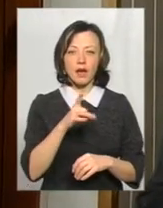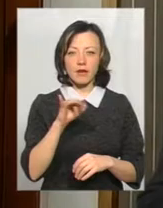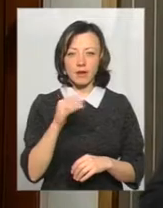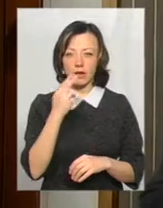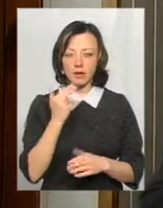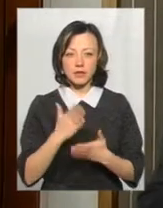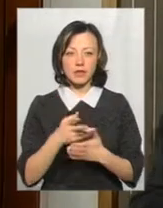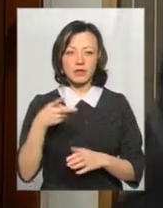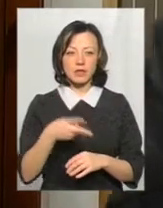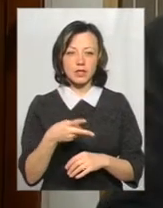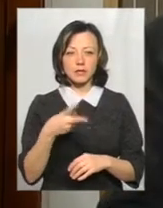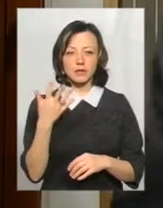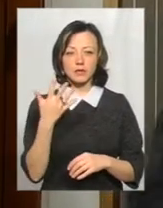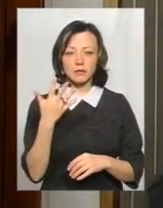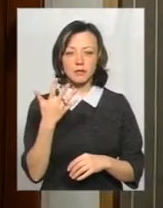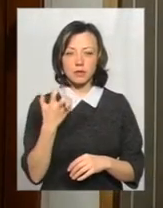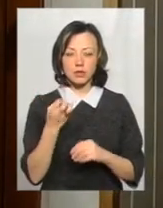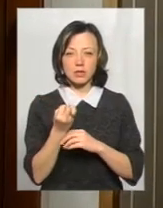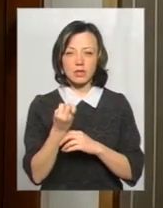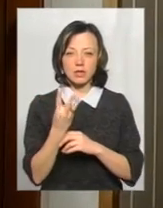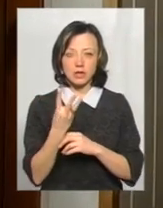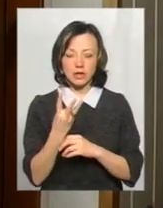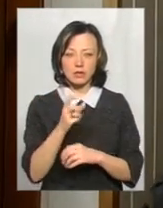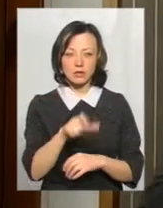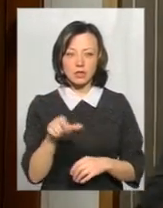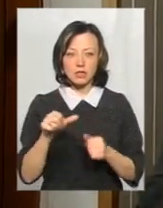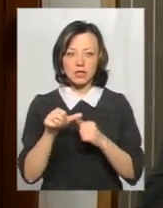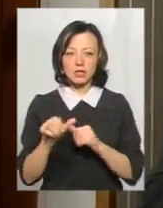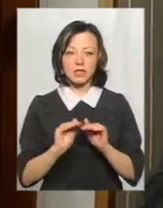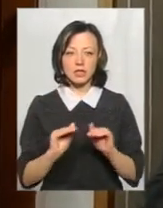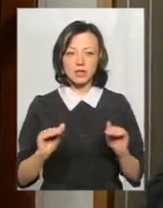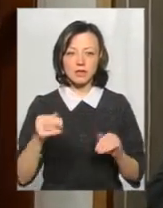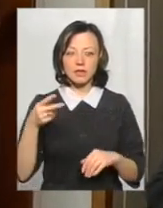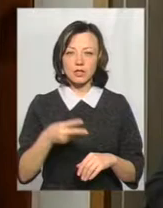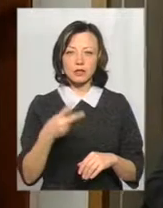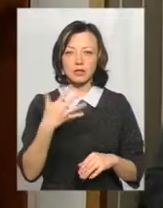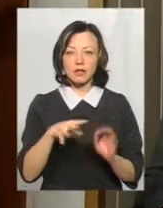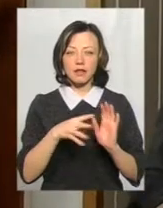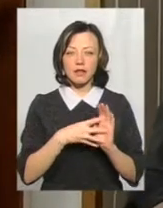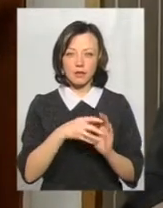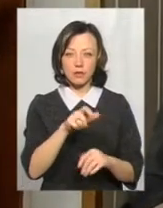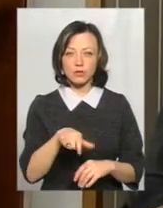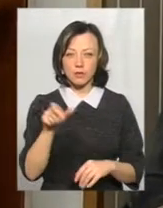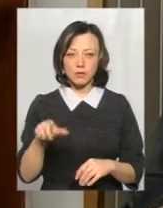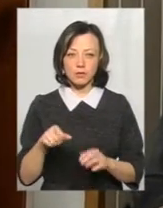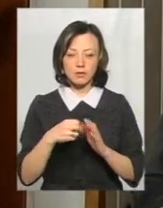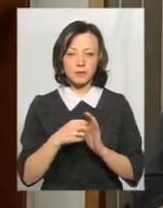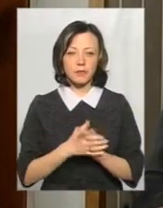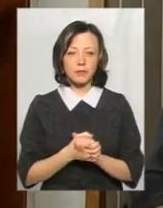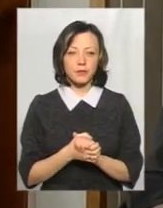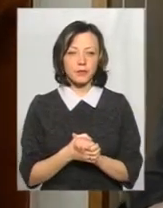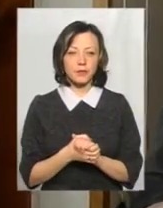2513 осіб, із них діти – 2059 до 17 років.